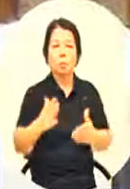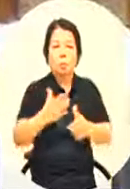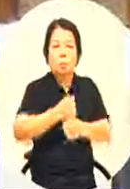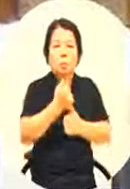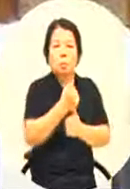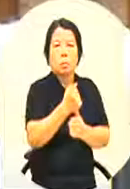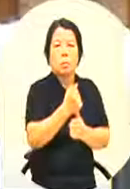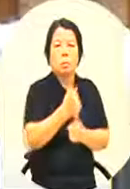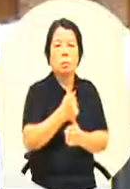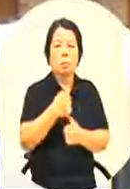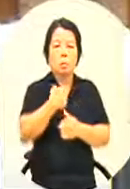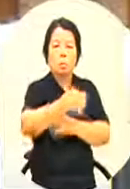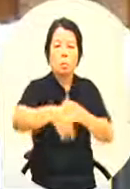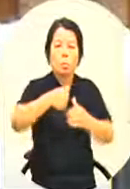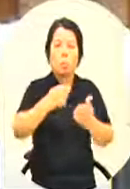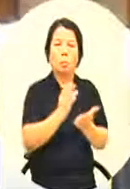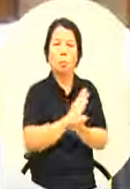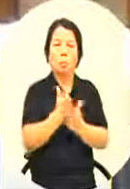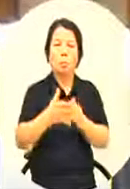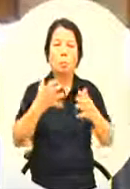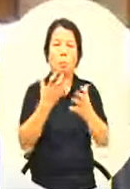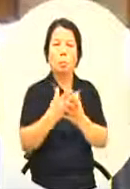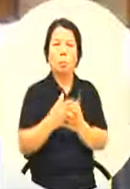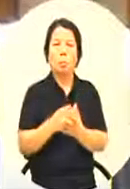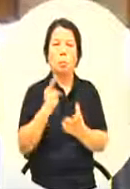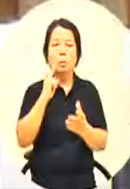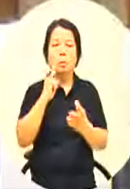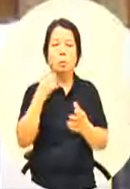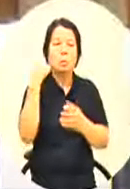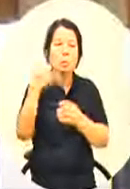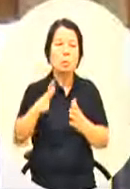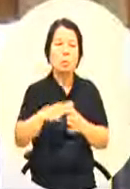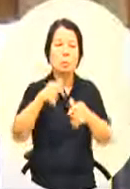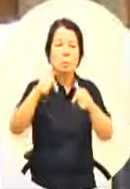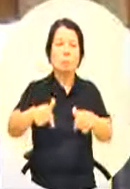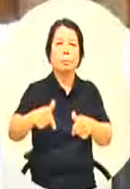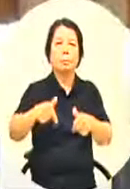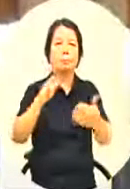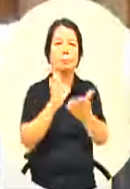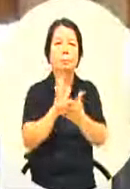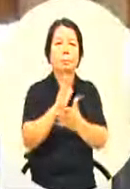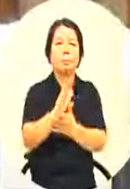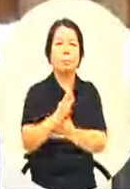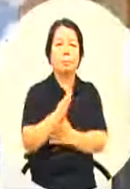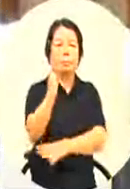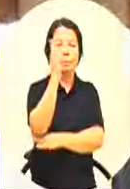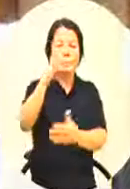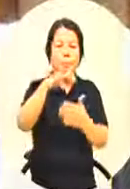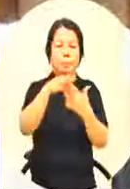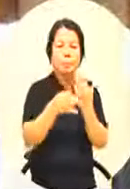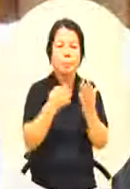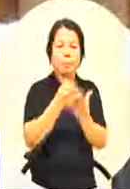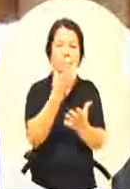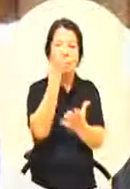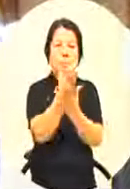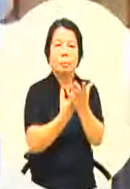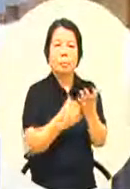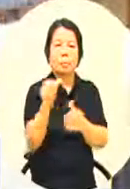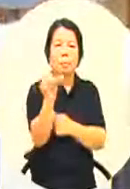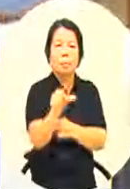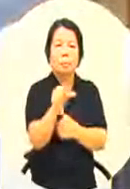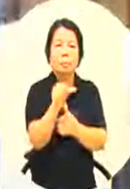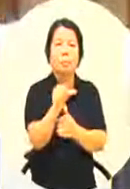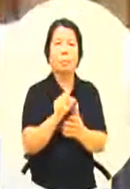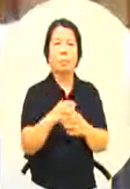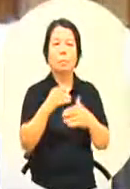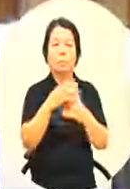编列的概念就是新南向政策这五个字有在您编列预算的概念之内吗还是说其实这就是个独立的个体就是我